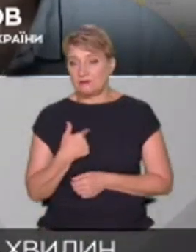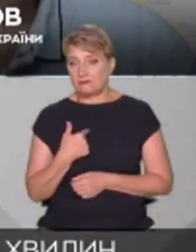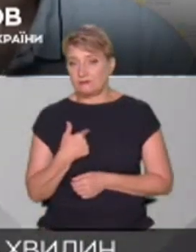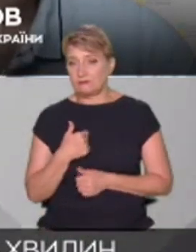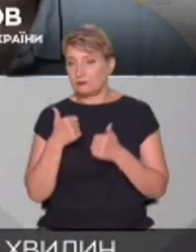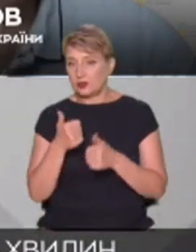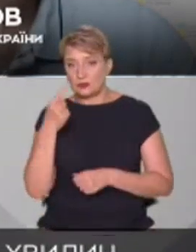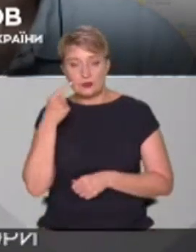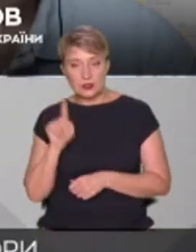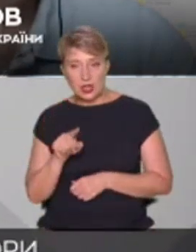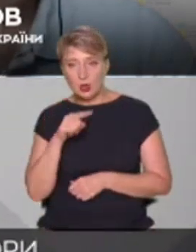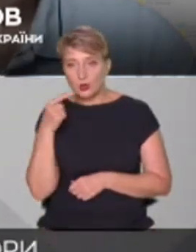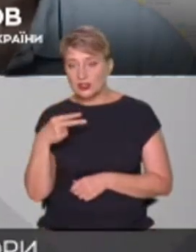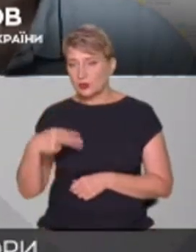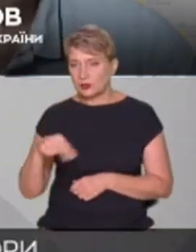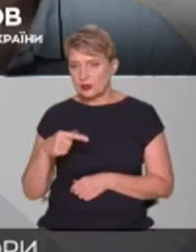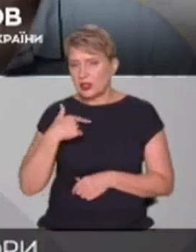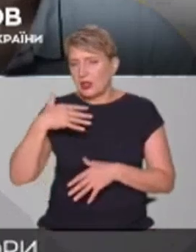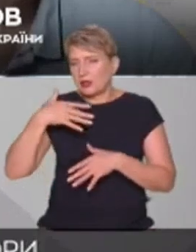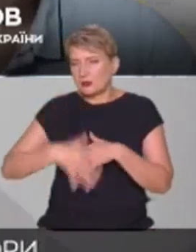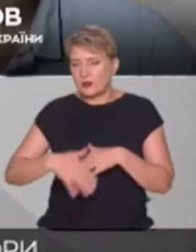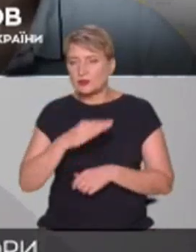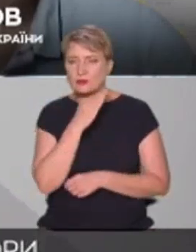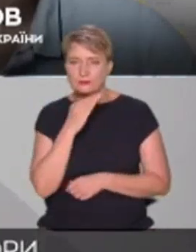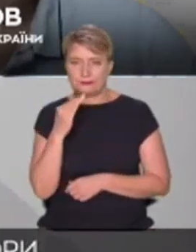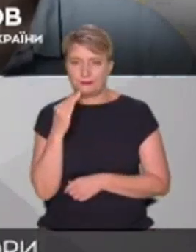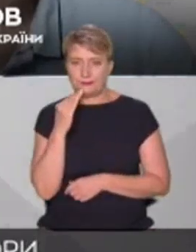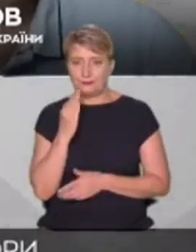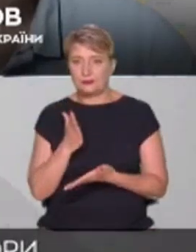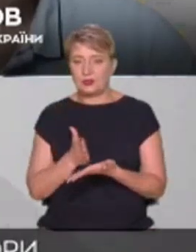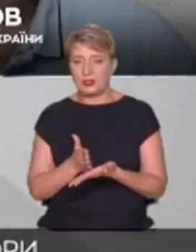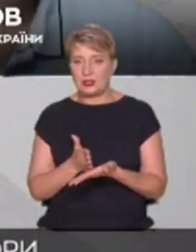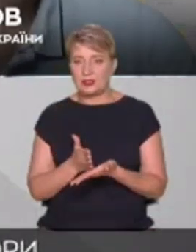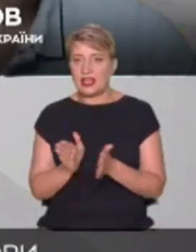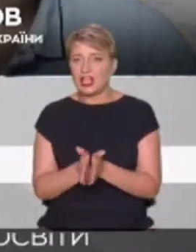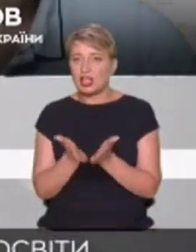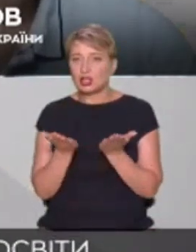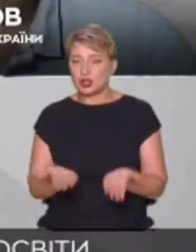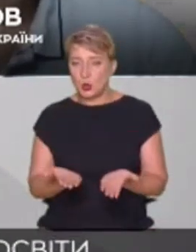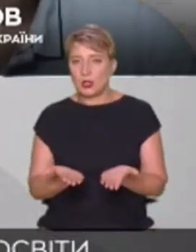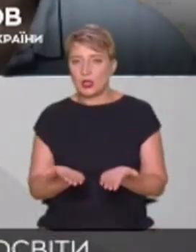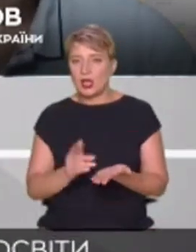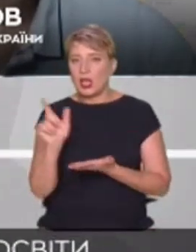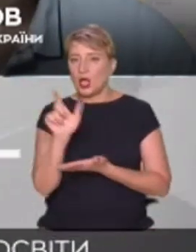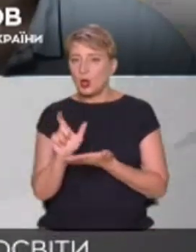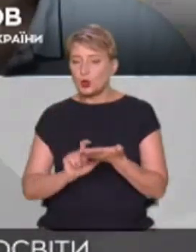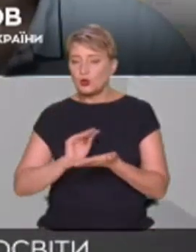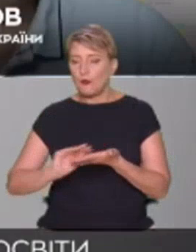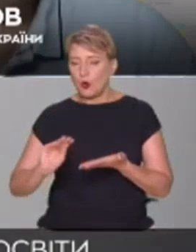літературу, і я розумію, що там є велика кількість книжок, творів, які